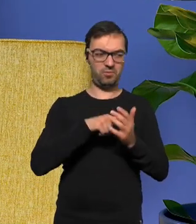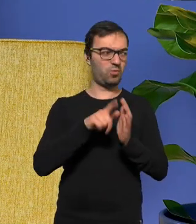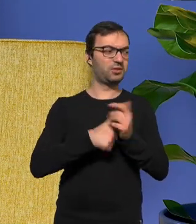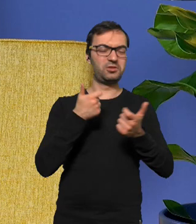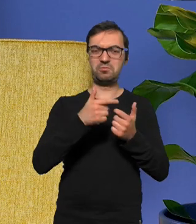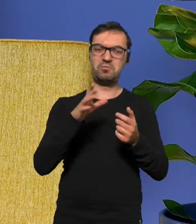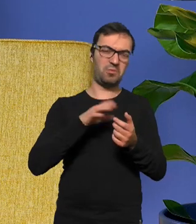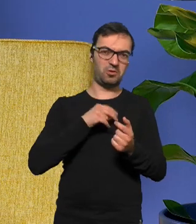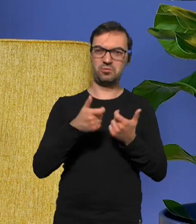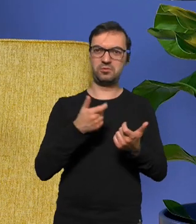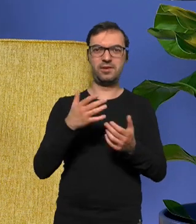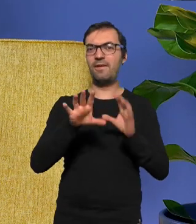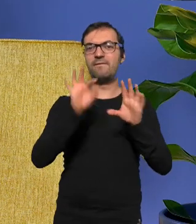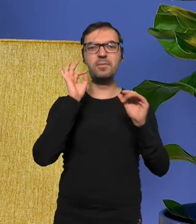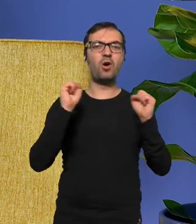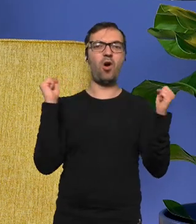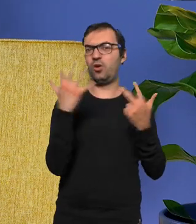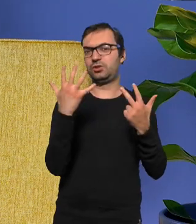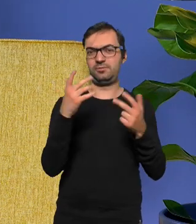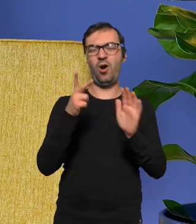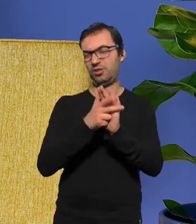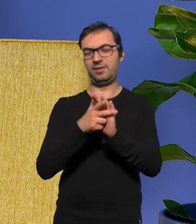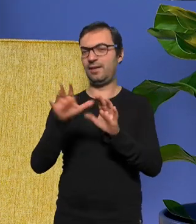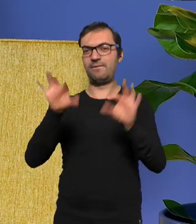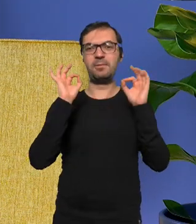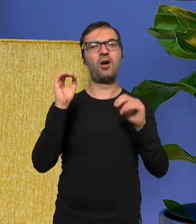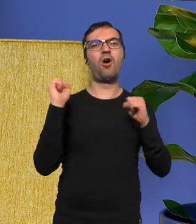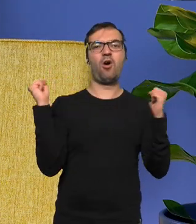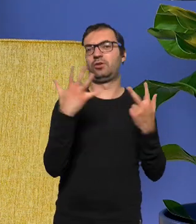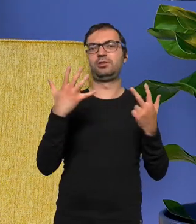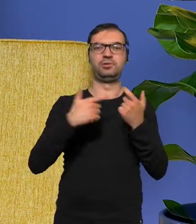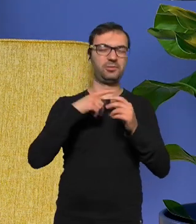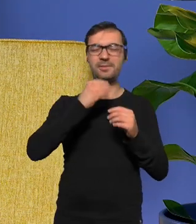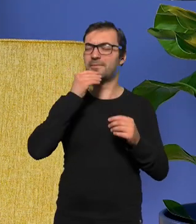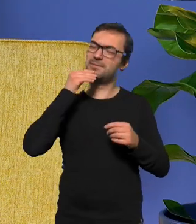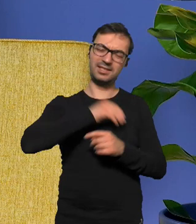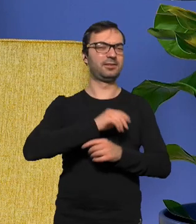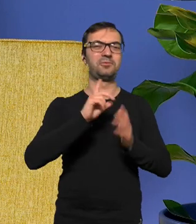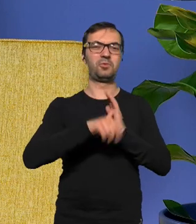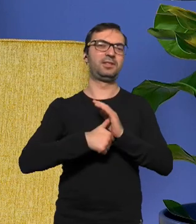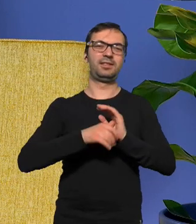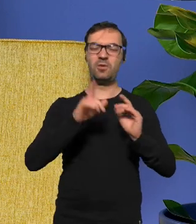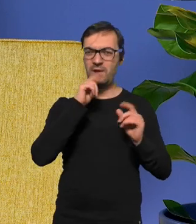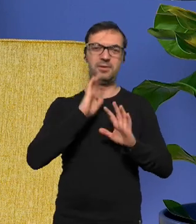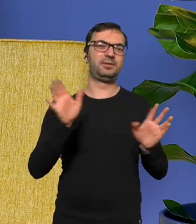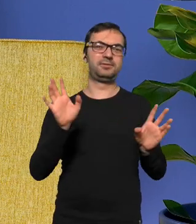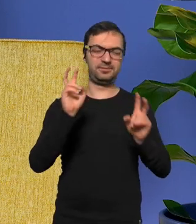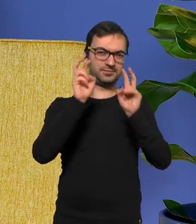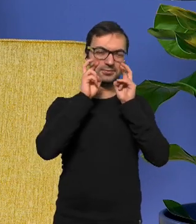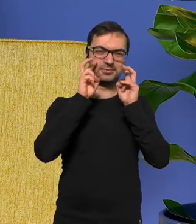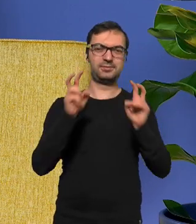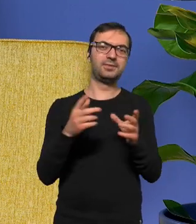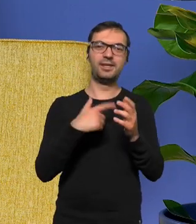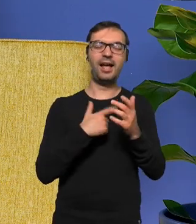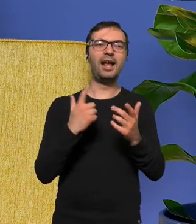tę płytę nagrać oczywiście wybrać 8 utworów z tych 18 i zrobić naprawdę płytę roku i tutaj nie mamy